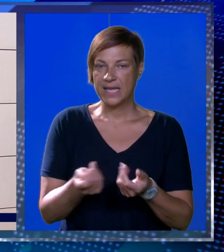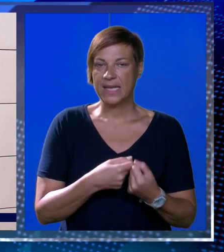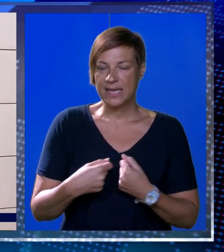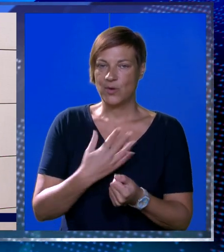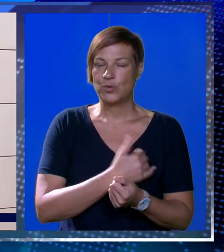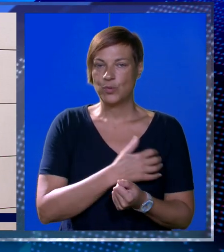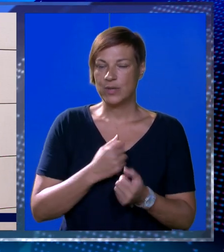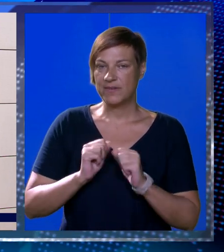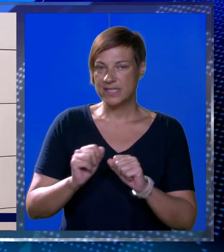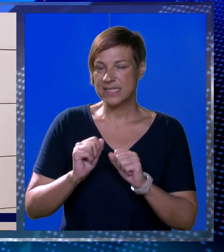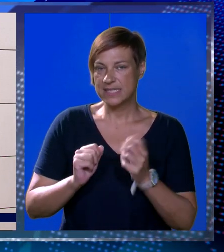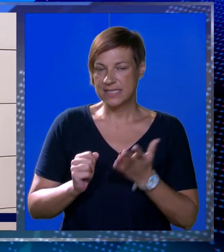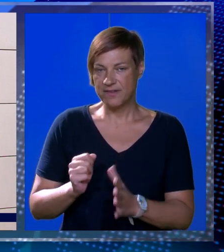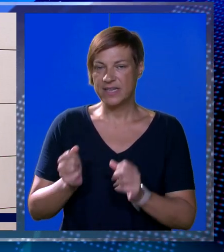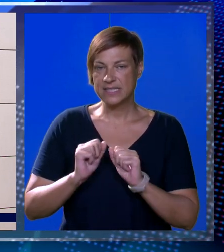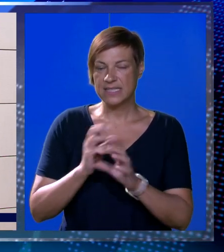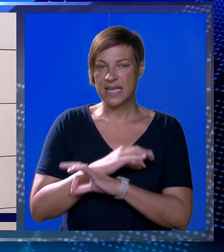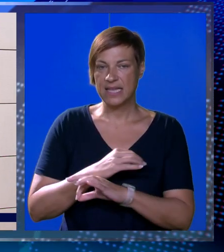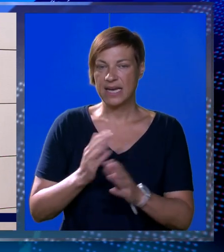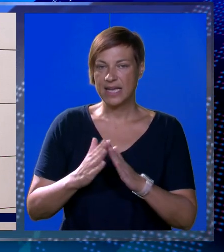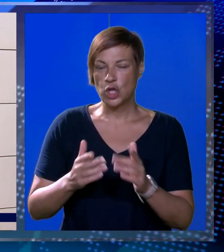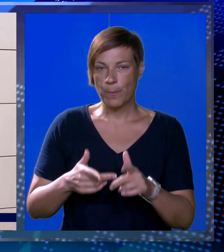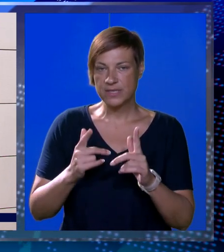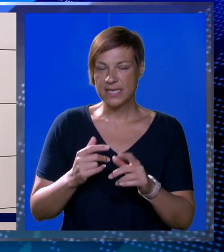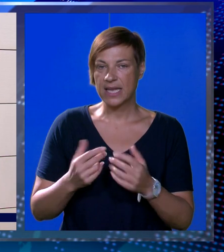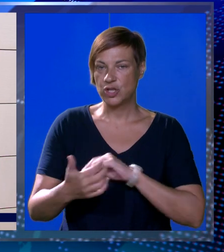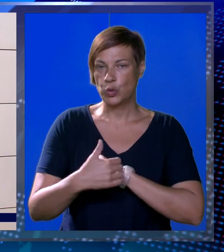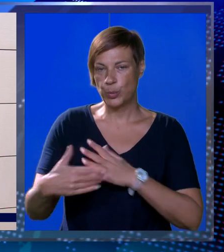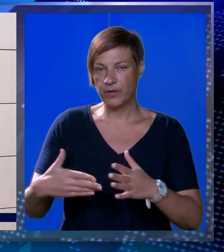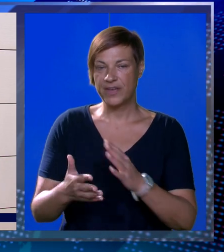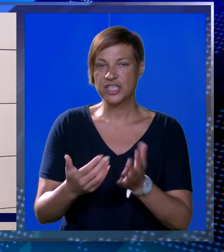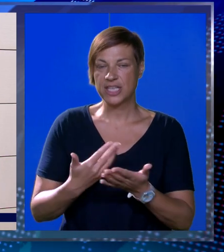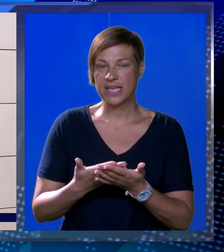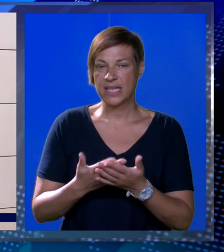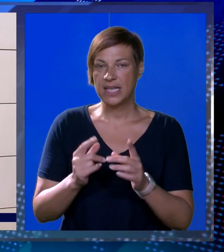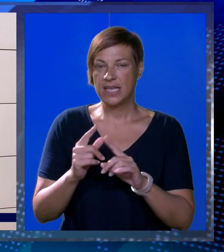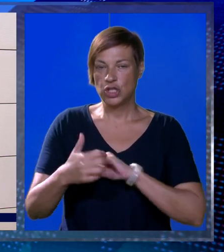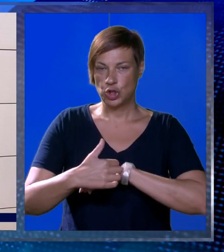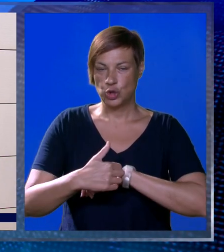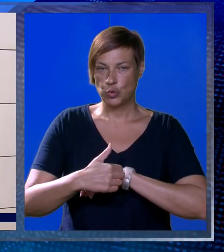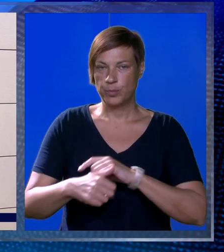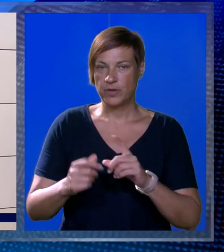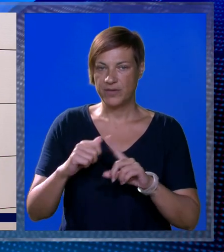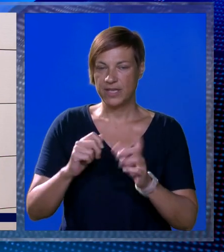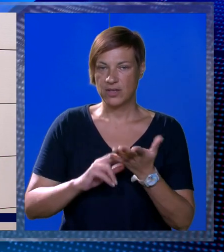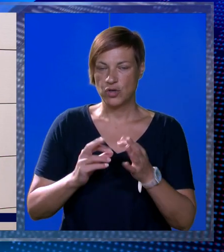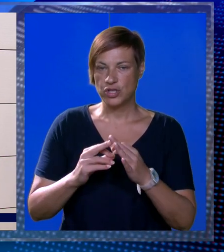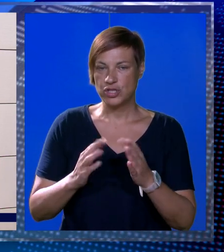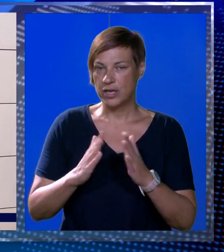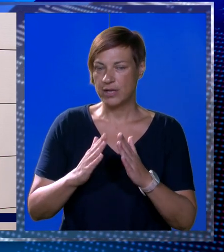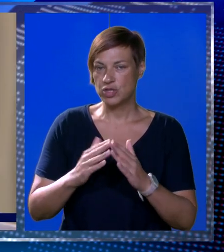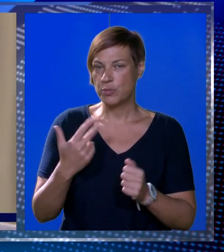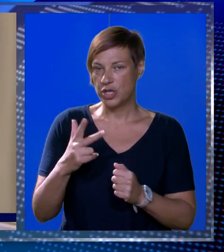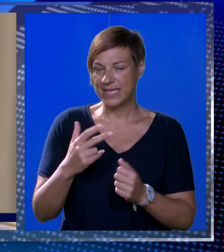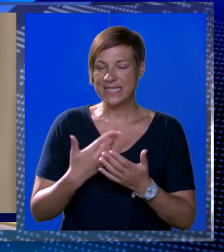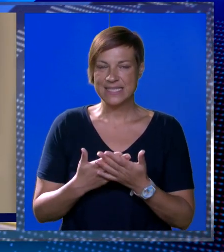udrugu Hrvatskih civilnih stradalnika domovinskog rata Dubrovnačko-retuvanske županije, a to je Dubrovnik Josipa Kosora kućni broj